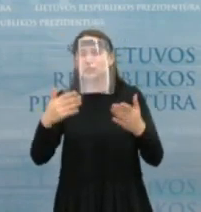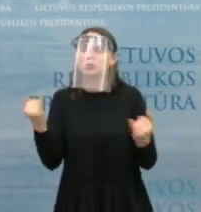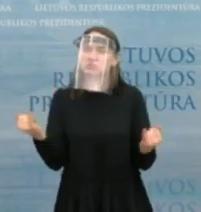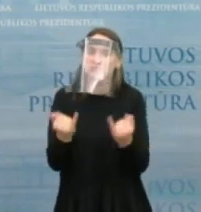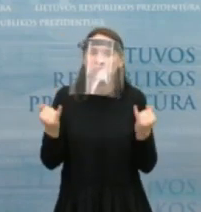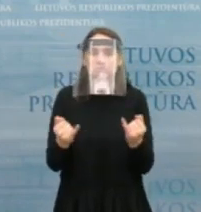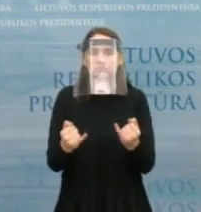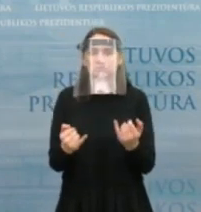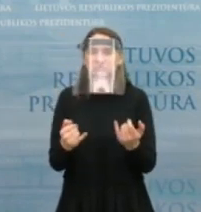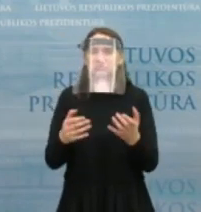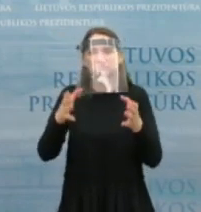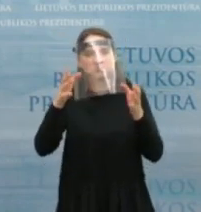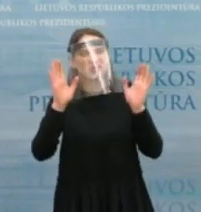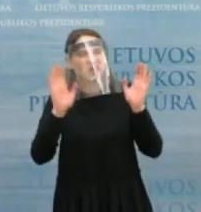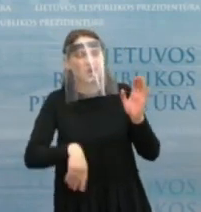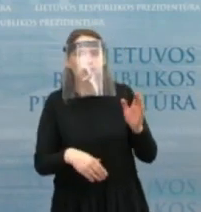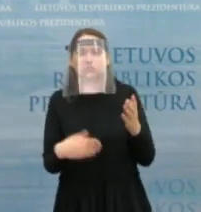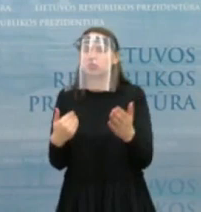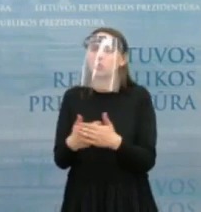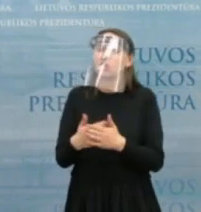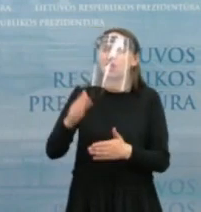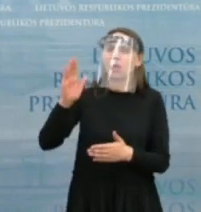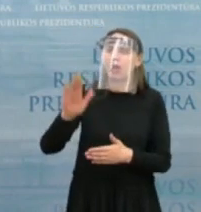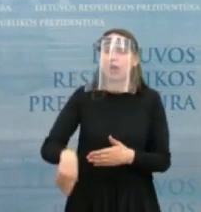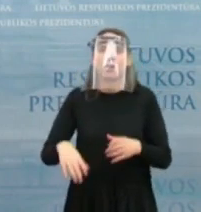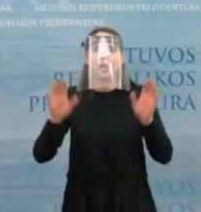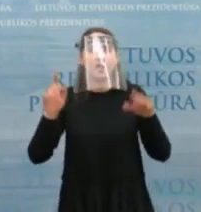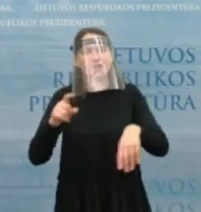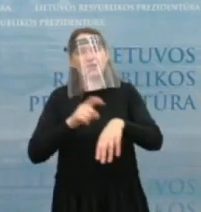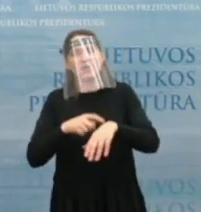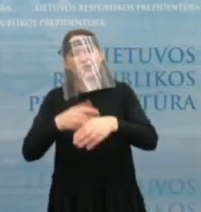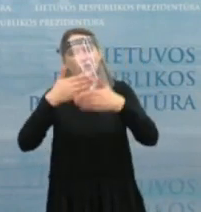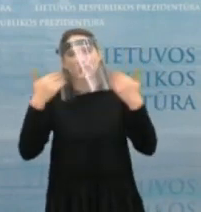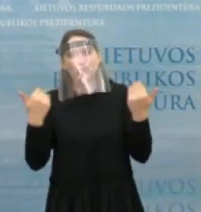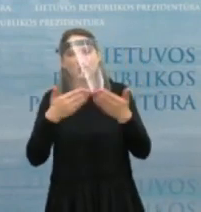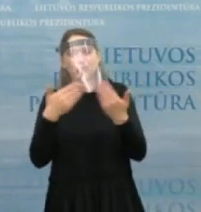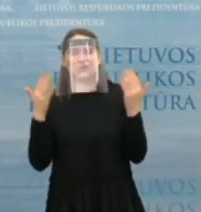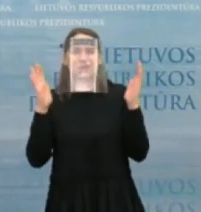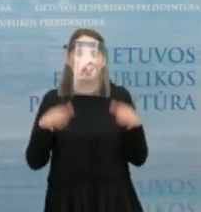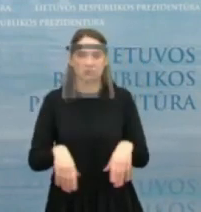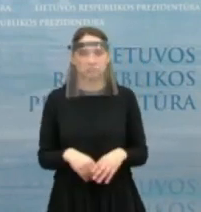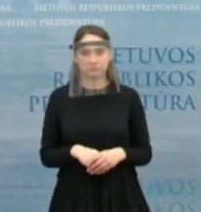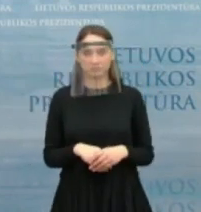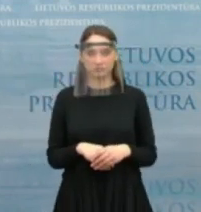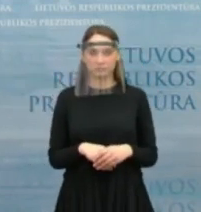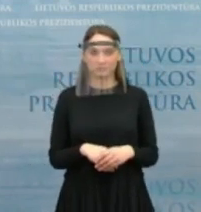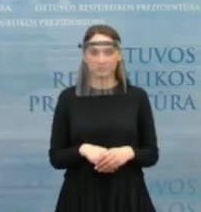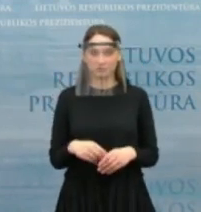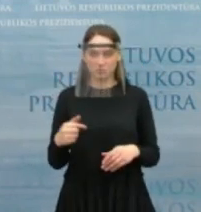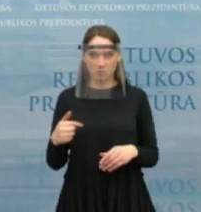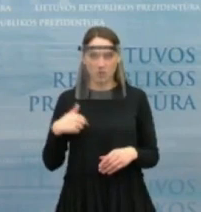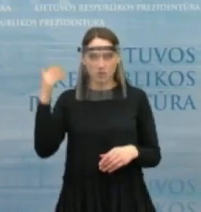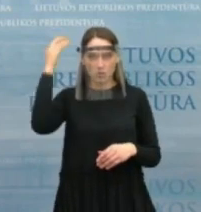dėl ko, tai jų dažniausias atsakymas būna, na, tiesiog nėra tam laiko. Tai man atrodo yra labai svarbu, kad